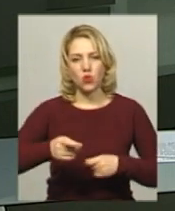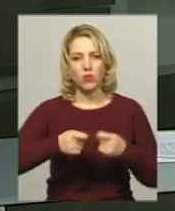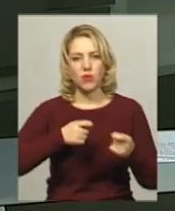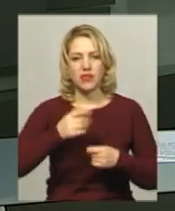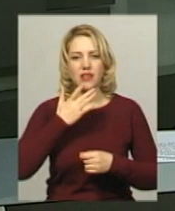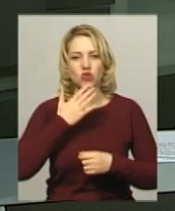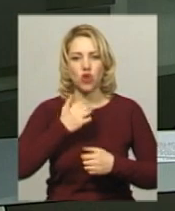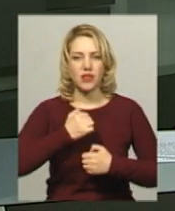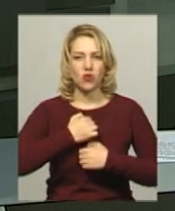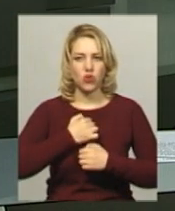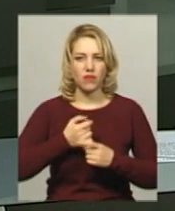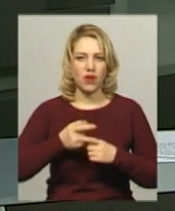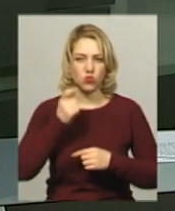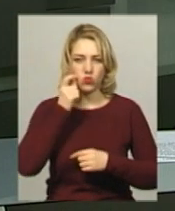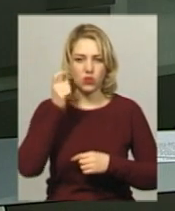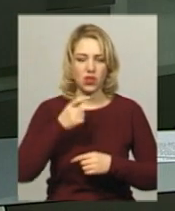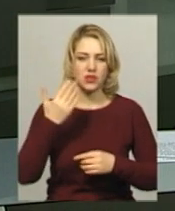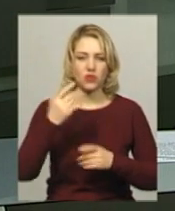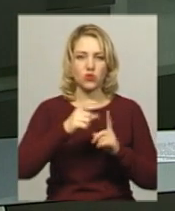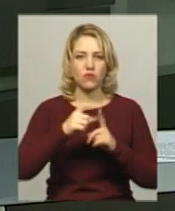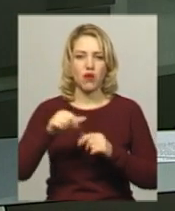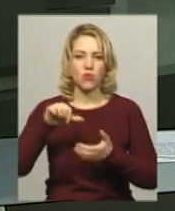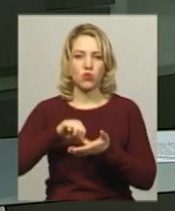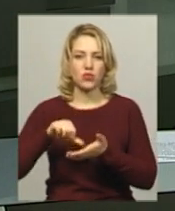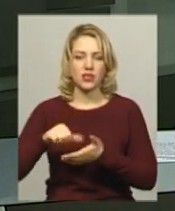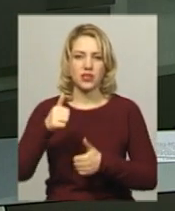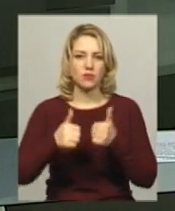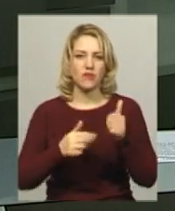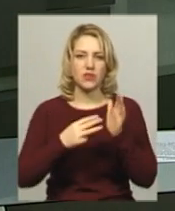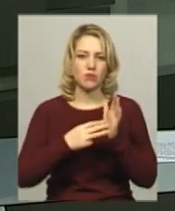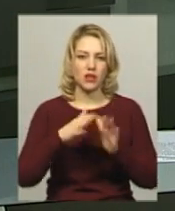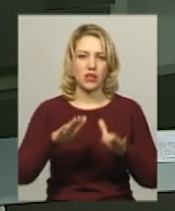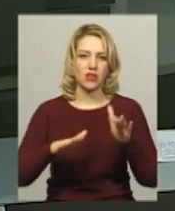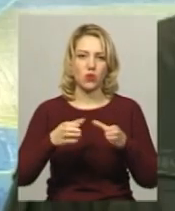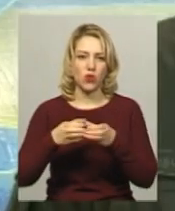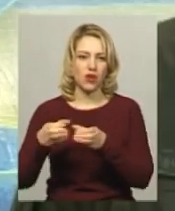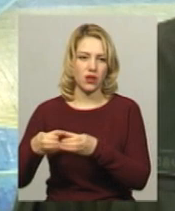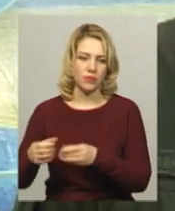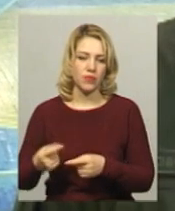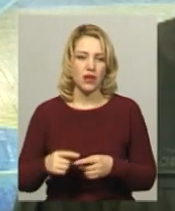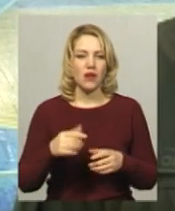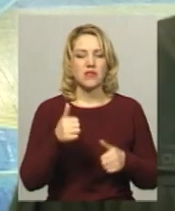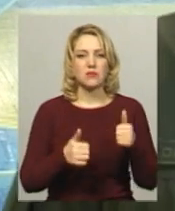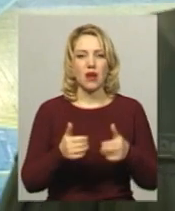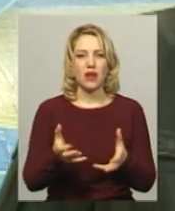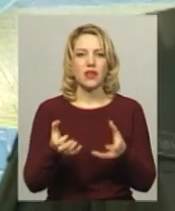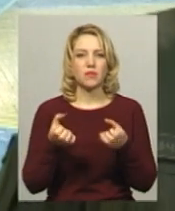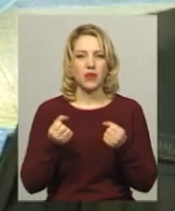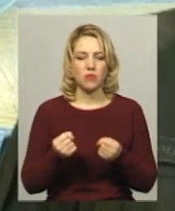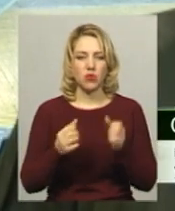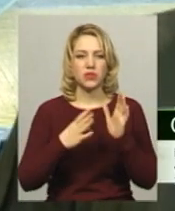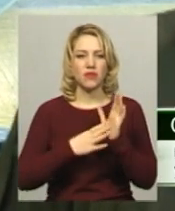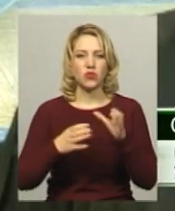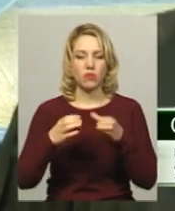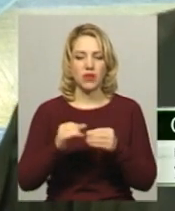Олексій Овчаренко. За його словами, учасники змагались у восьми вагових категоріях. «В змаганнях приймало 9